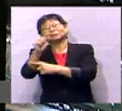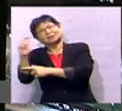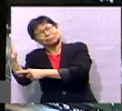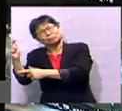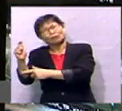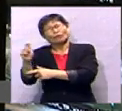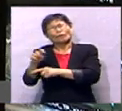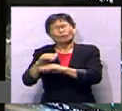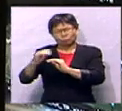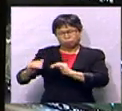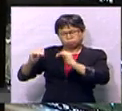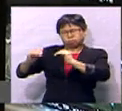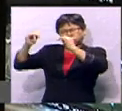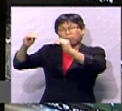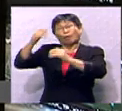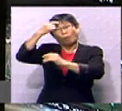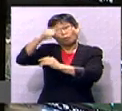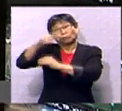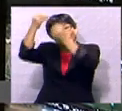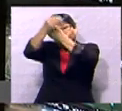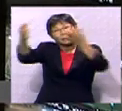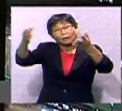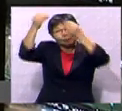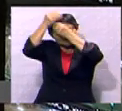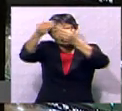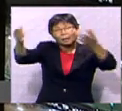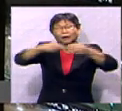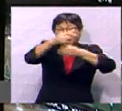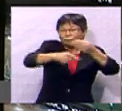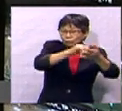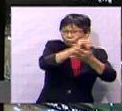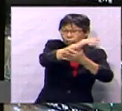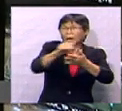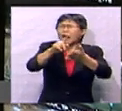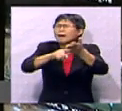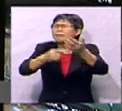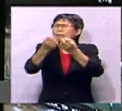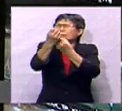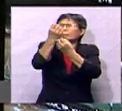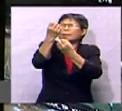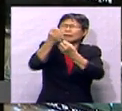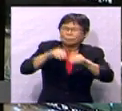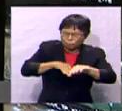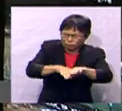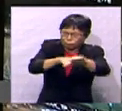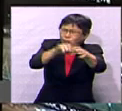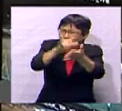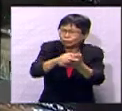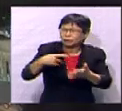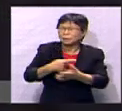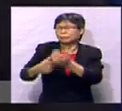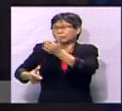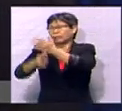Timur secara berperingkat. Jadi, untuk mengetahui maklumat mengenainya serta perkembangan trafik terkini, kita bersama dengan